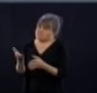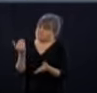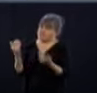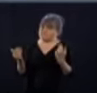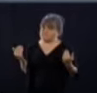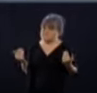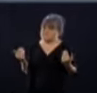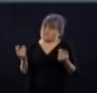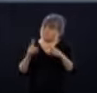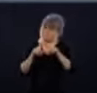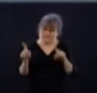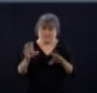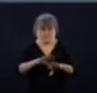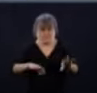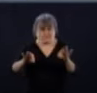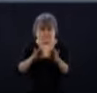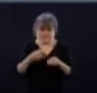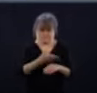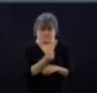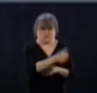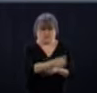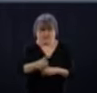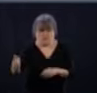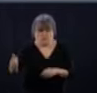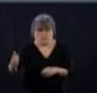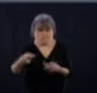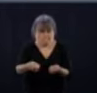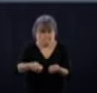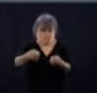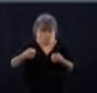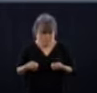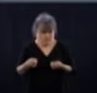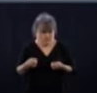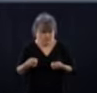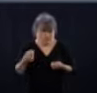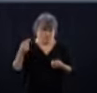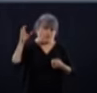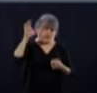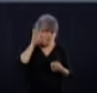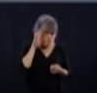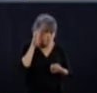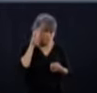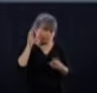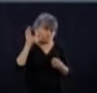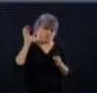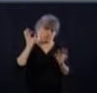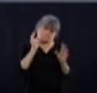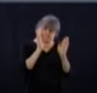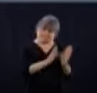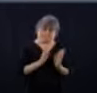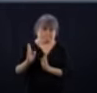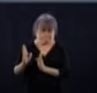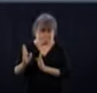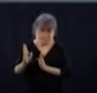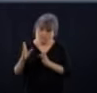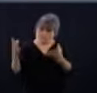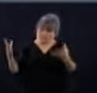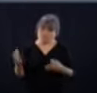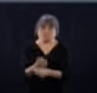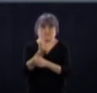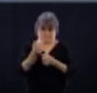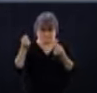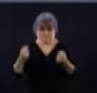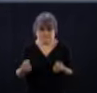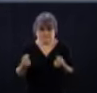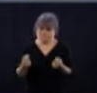est docile et si on est discipliné, on va réussir ce plan de réouverture des régions comme on va réussir les autres plans de